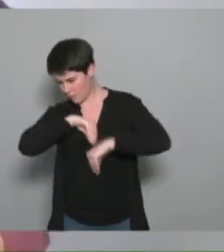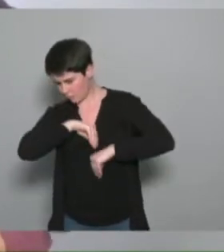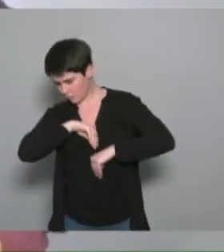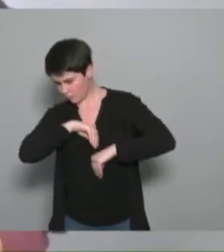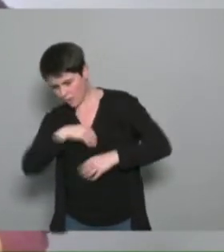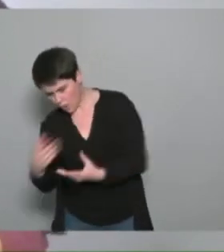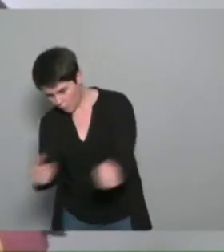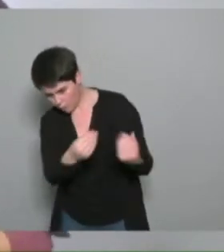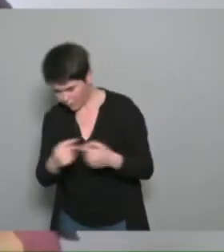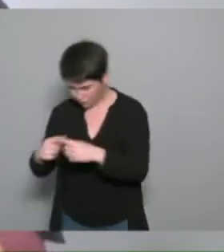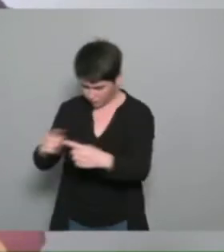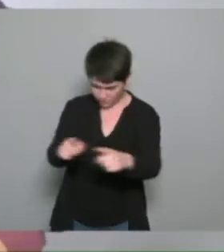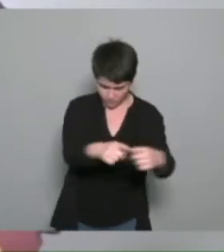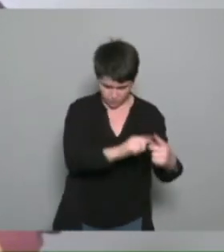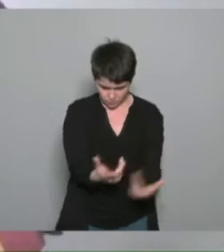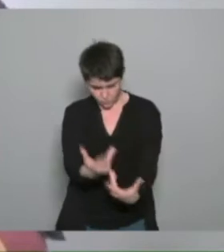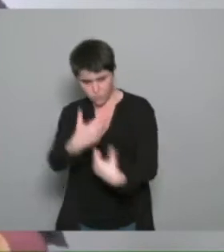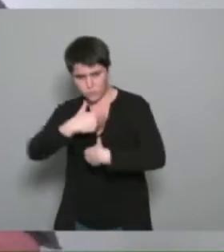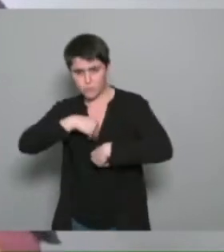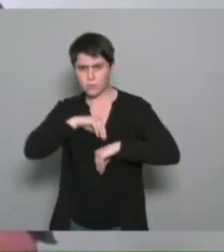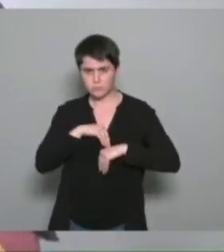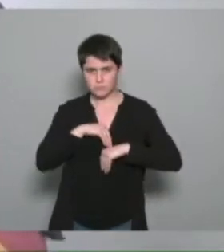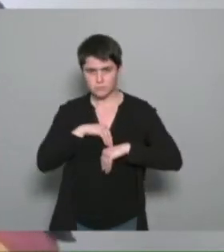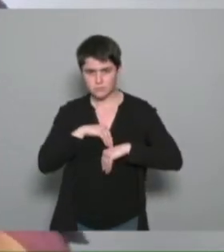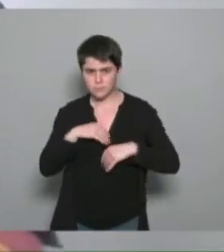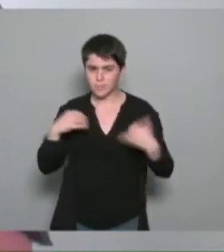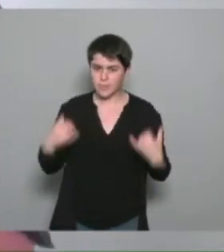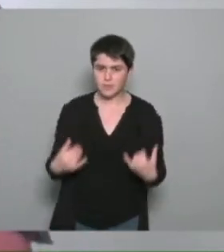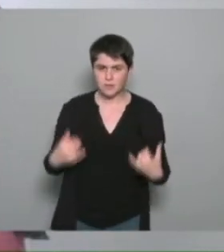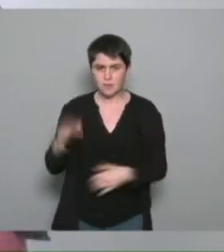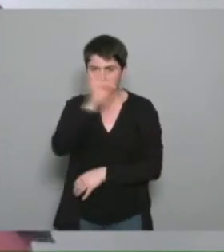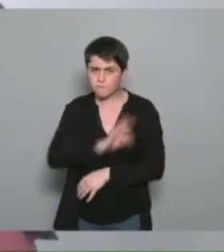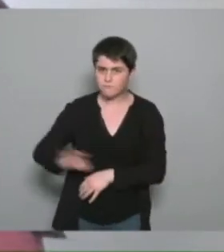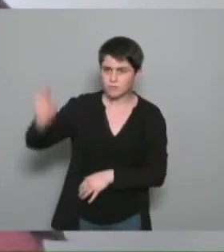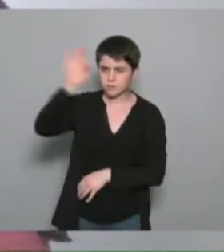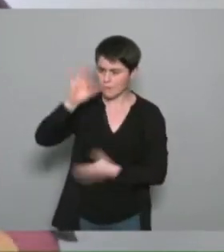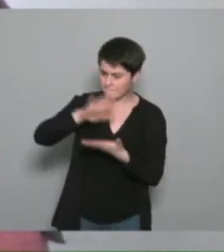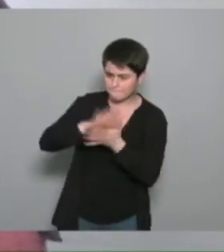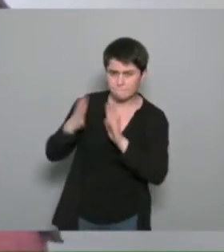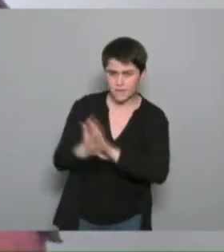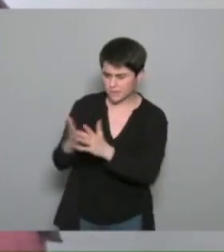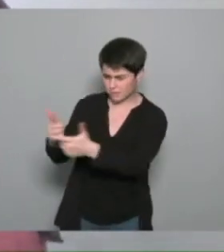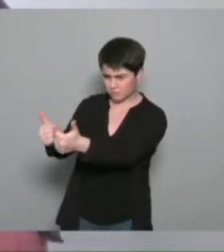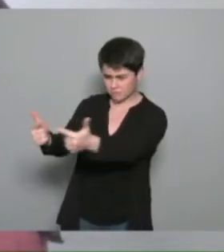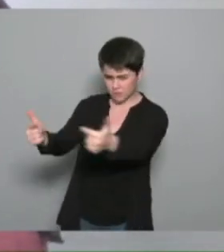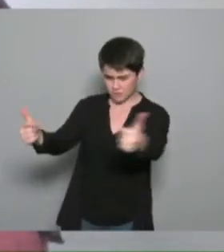de façon professionnelle ces différentes pratiques parce que chez nous